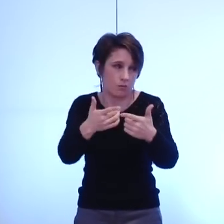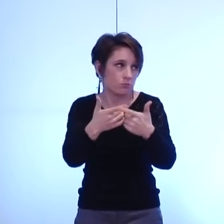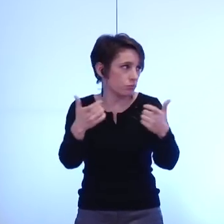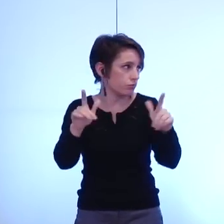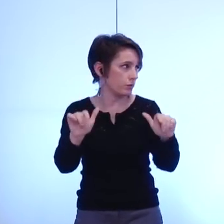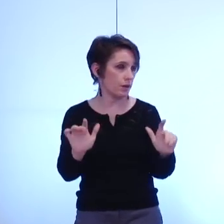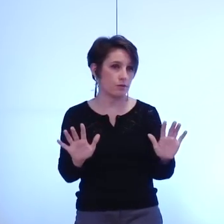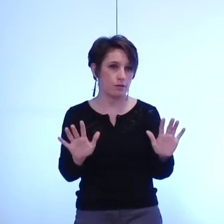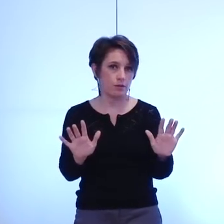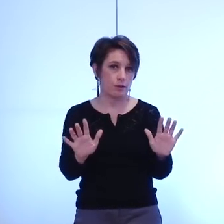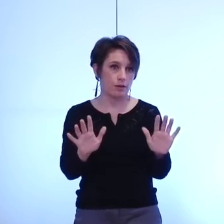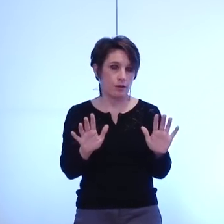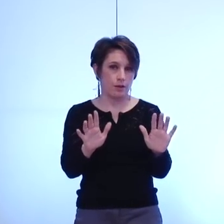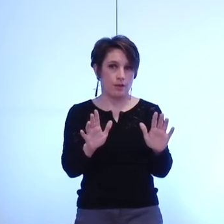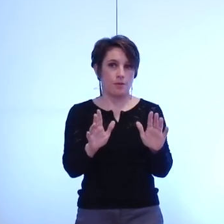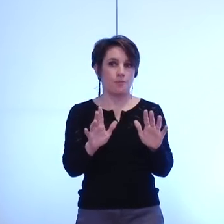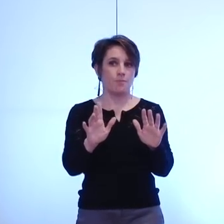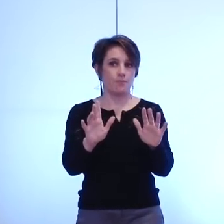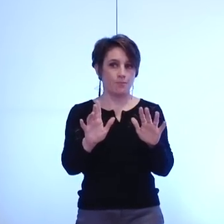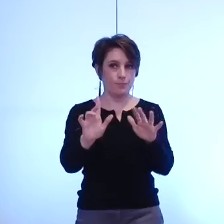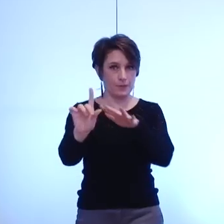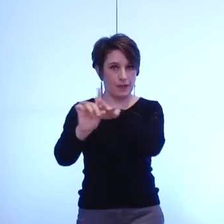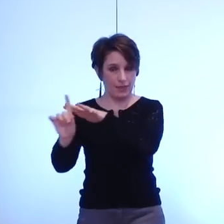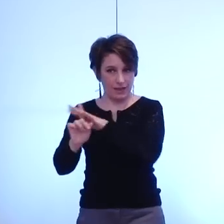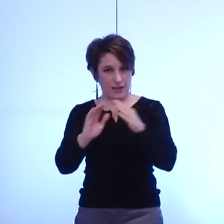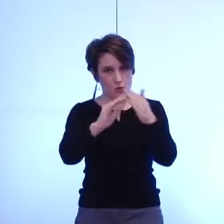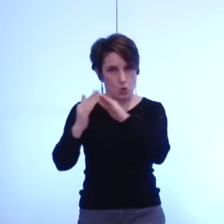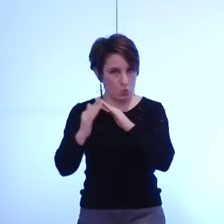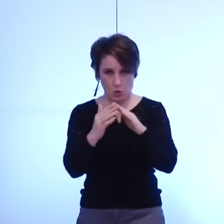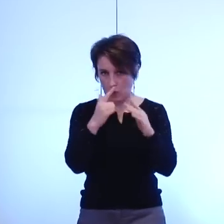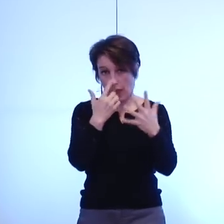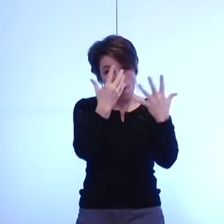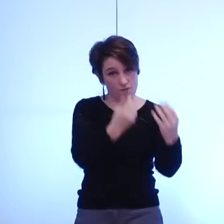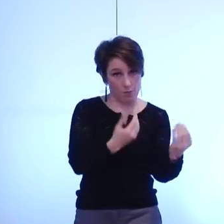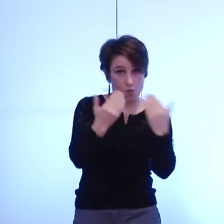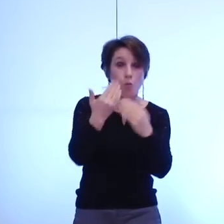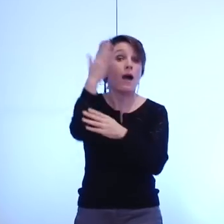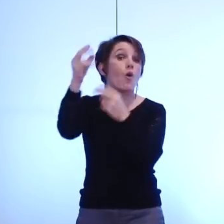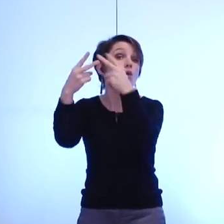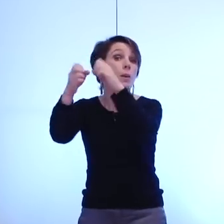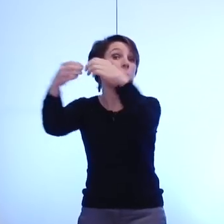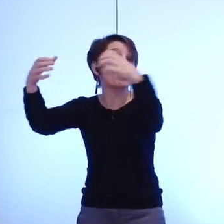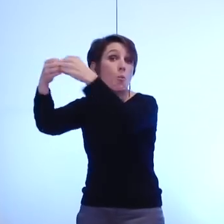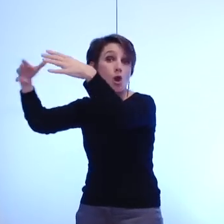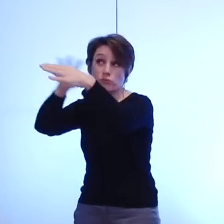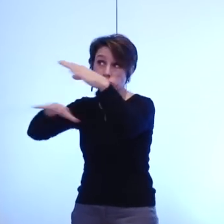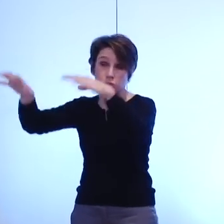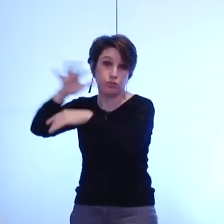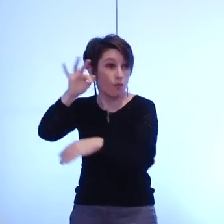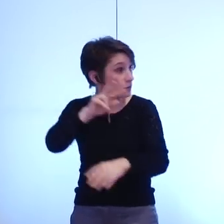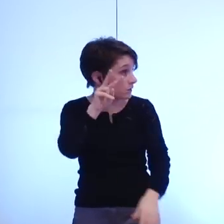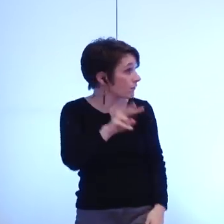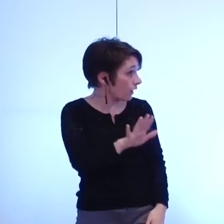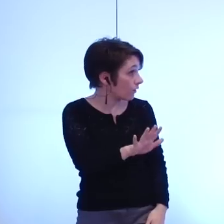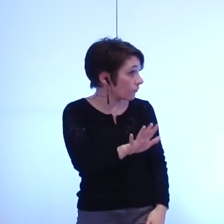communautaire est faible à comparer des autres métropoles c'est une réalité c'est le fruit d'une